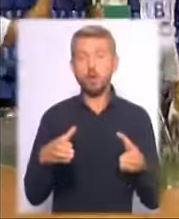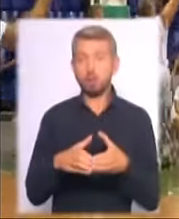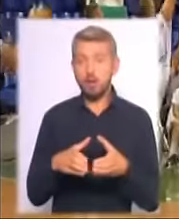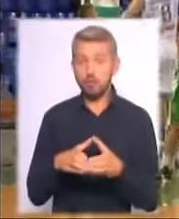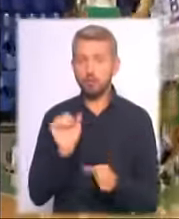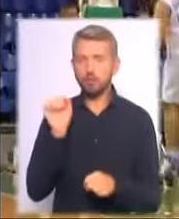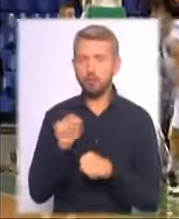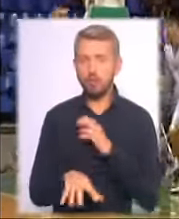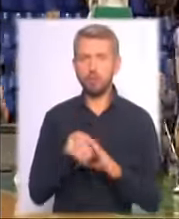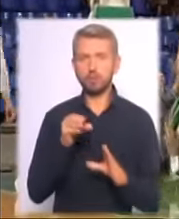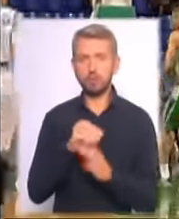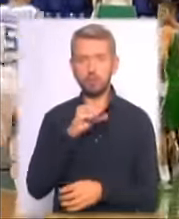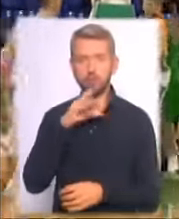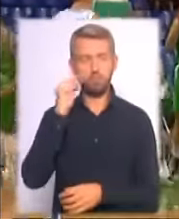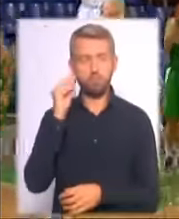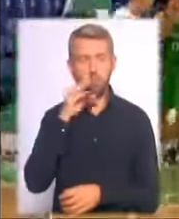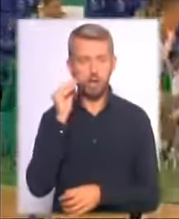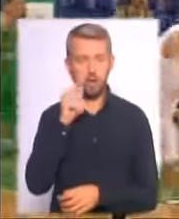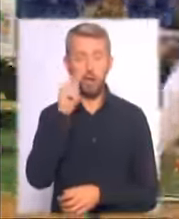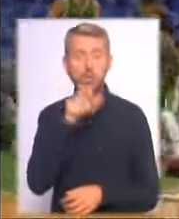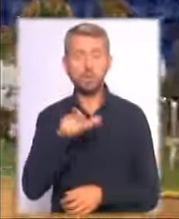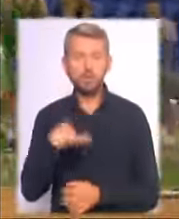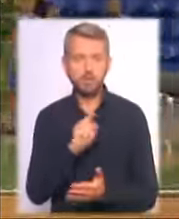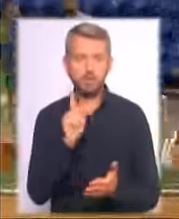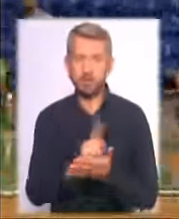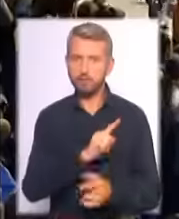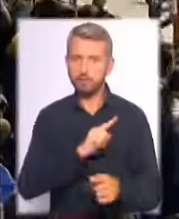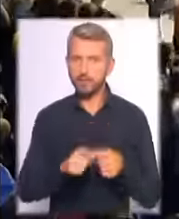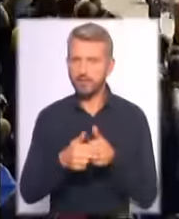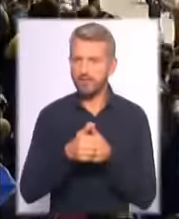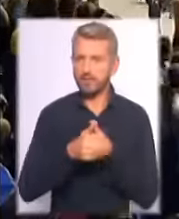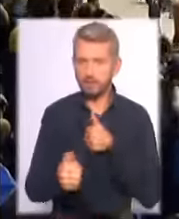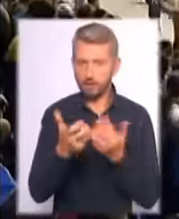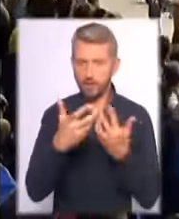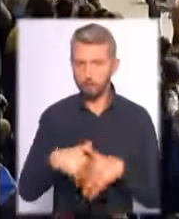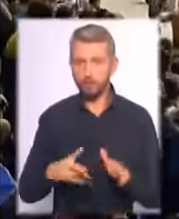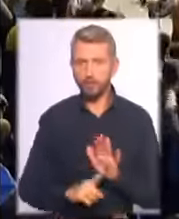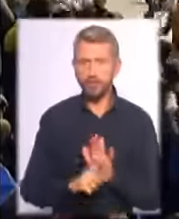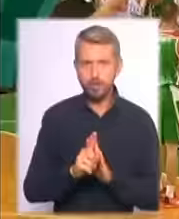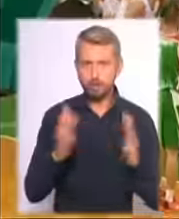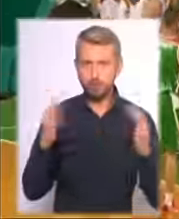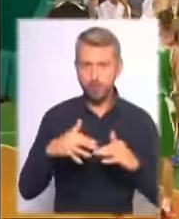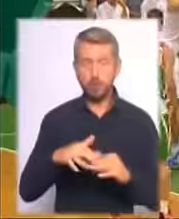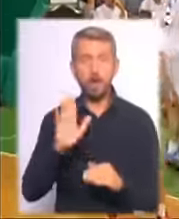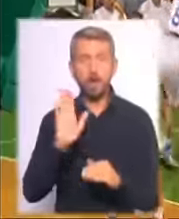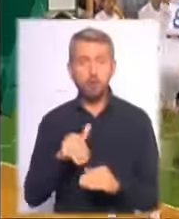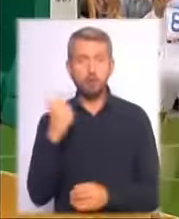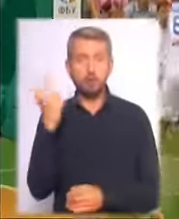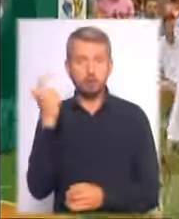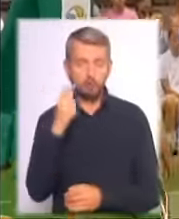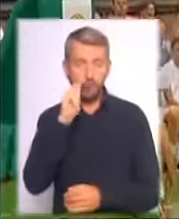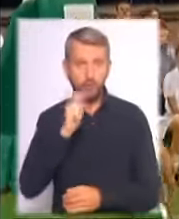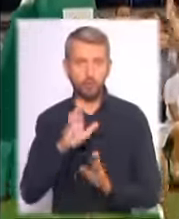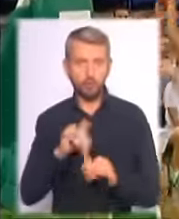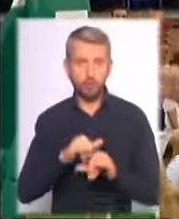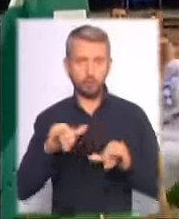здолали збірну Болгарії. Українцям вдався швидкий відрив у рахунку на старті матчу. Далі господарі лише нарощували